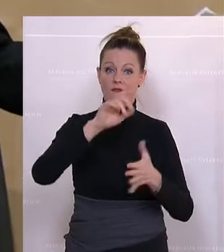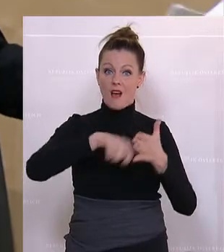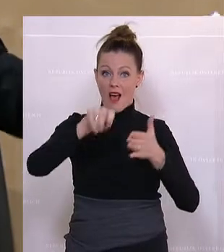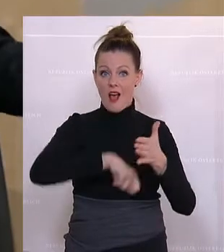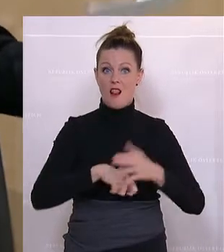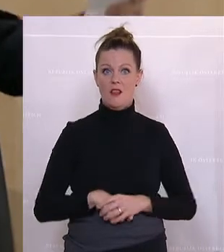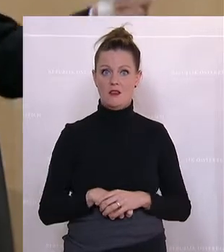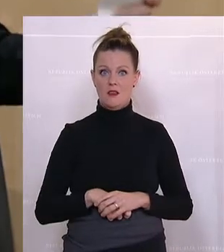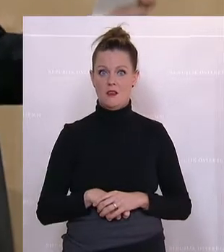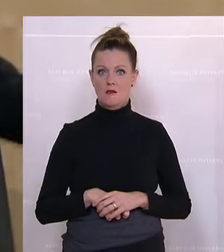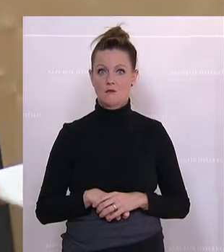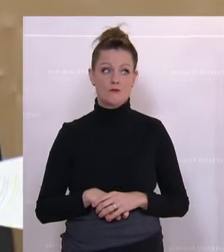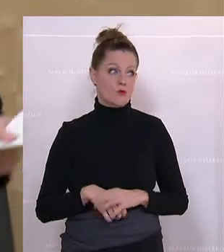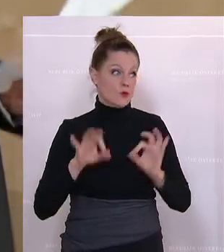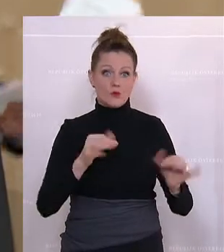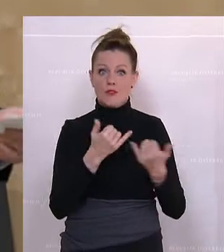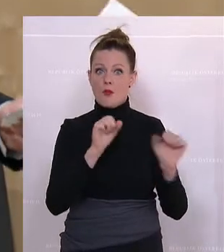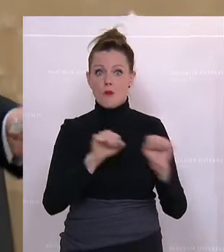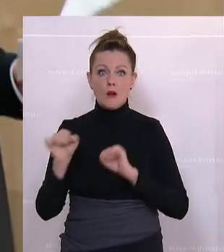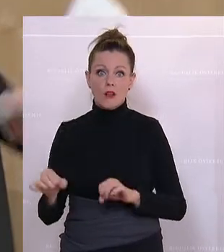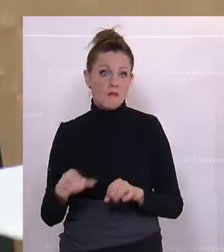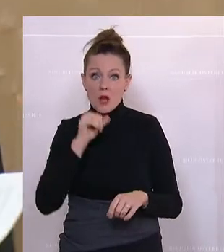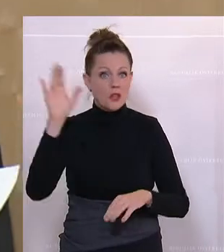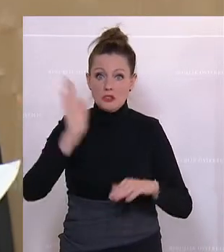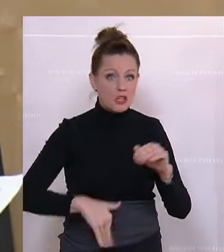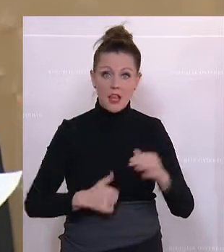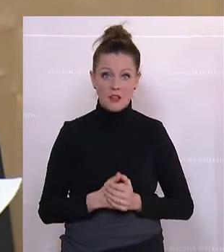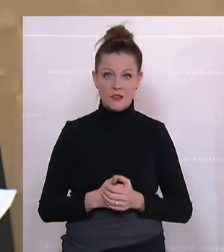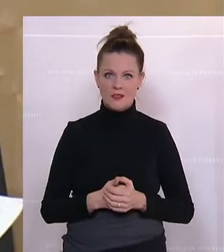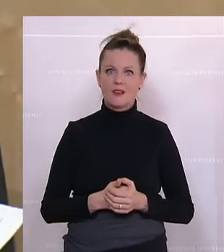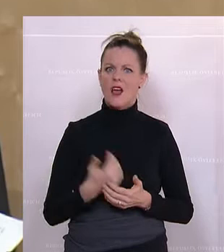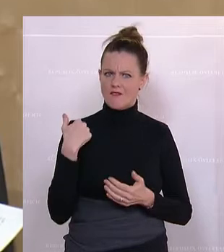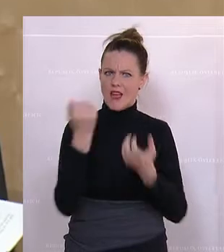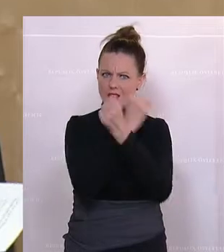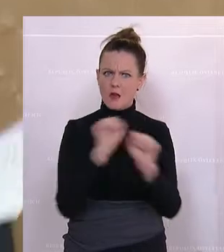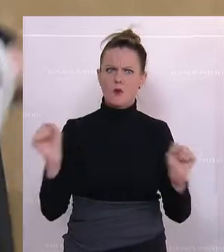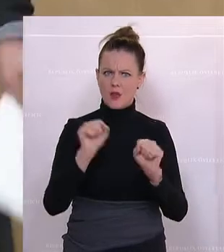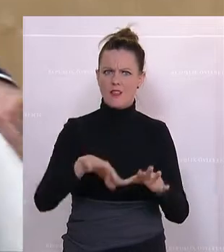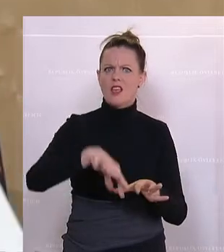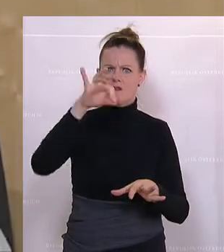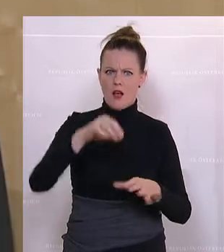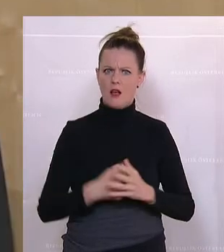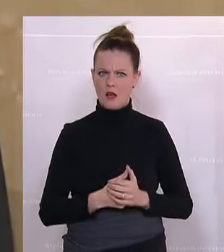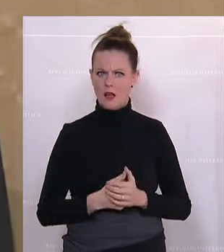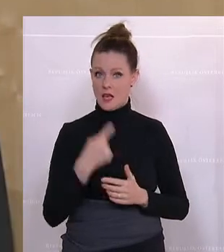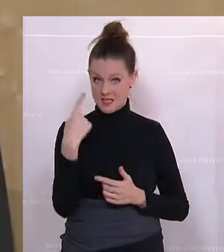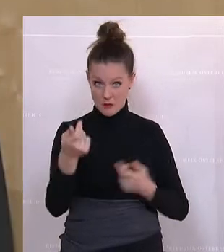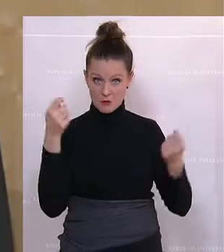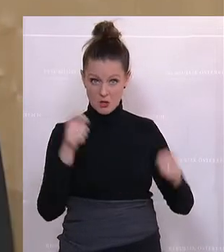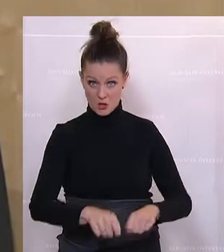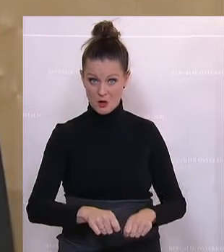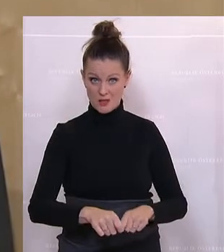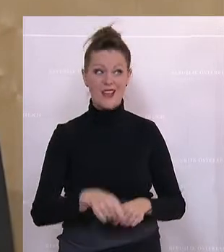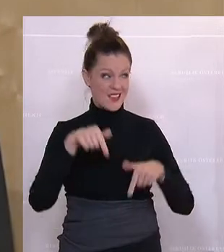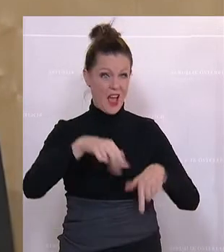so gut wir es eben können und die war nicht so schlecht. Ja, ich würde es nicht als undemokratisch bezeichnen, in der Form, dass Sie zu dem Schluss kommen, es würden hier